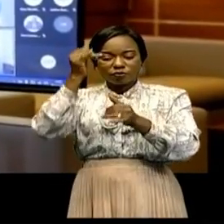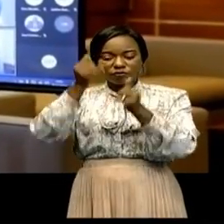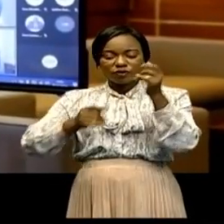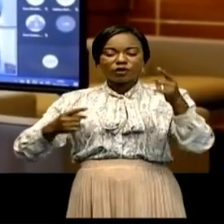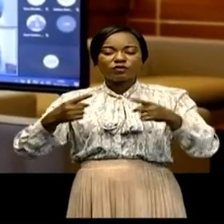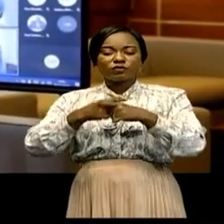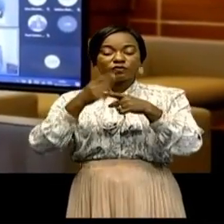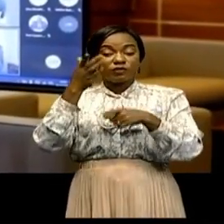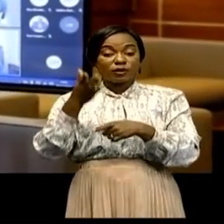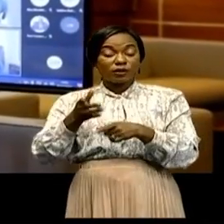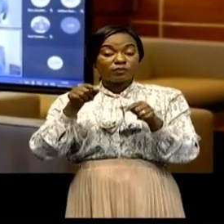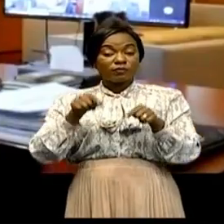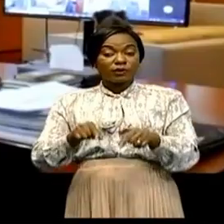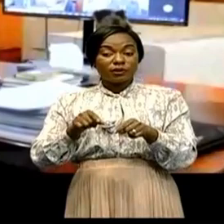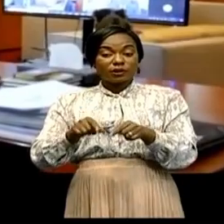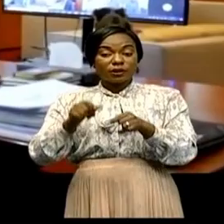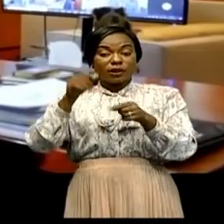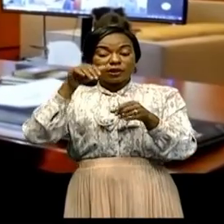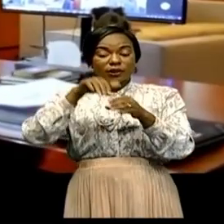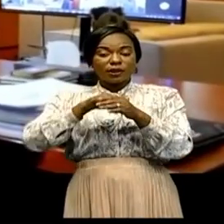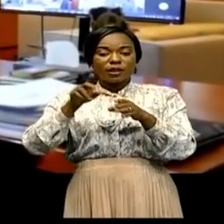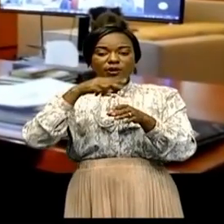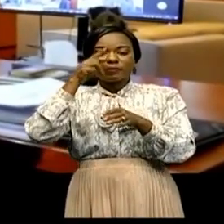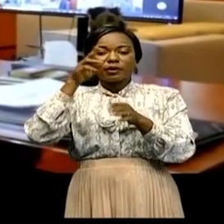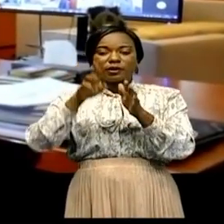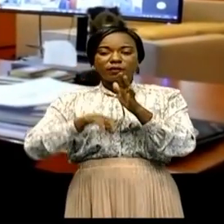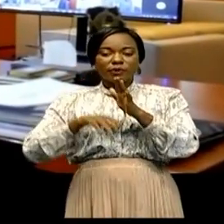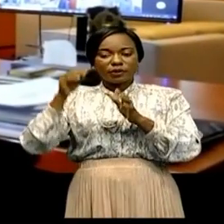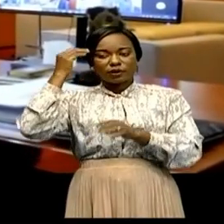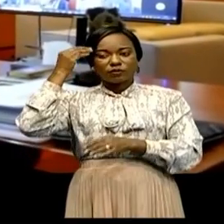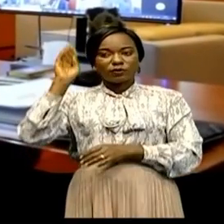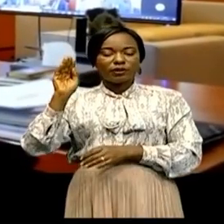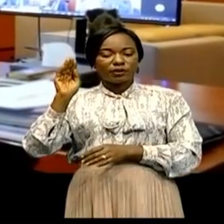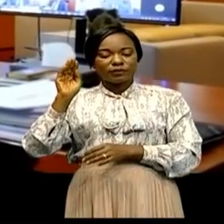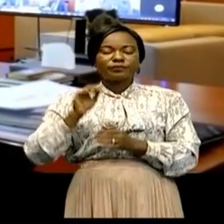actuels en interne à l'Assemblée provinciale de l'Équateur.